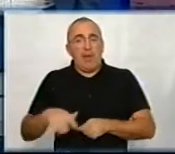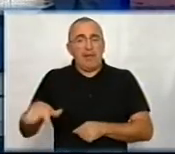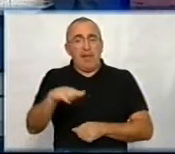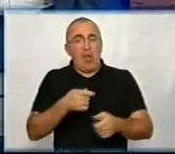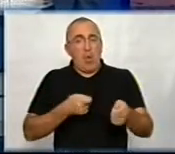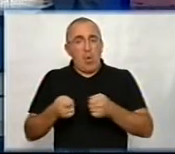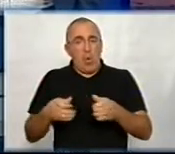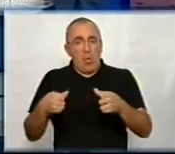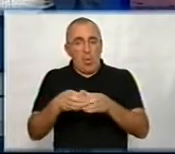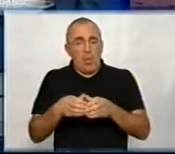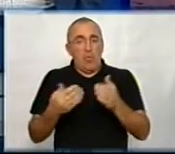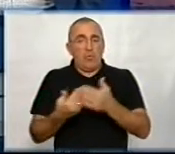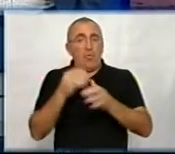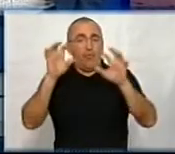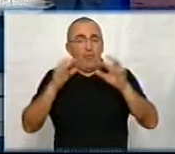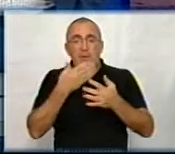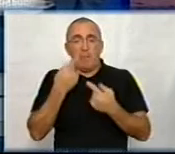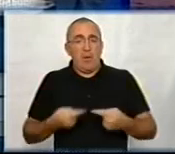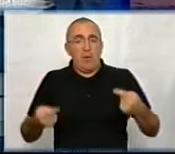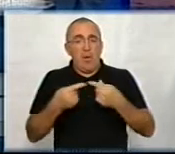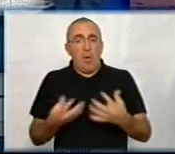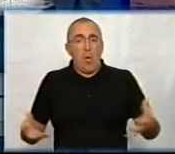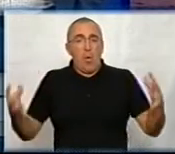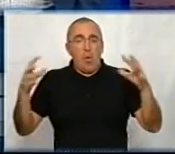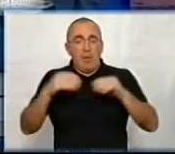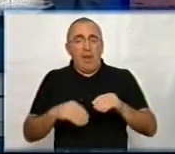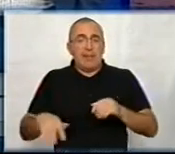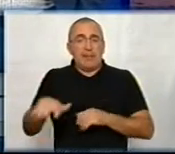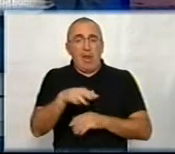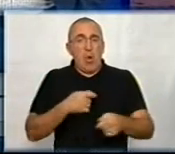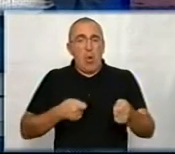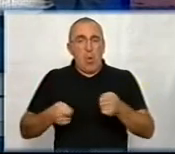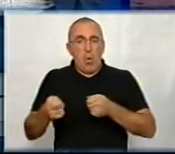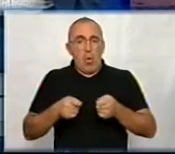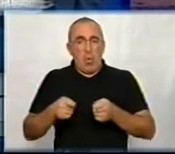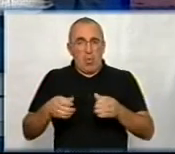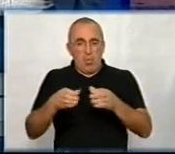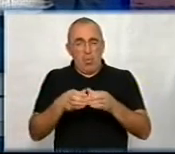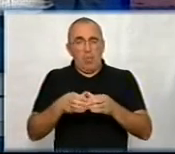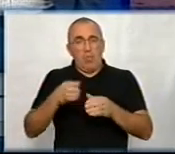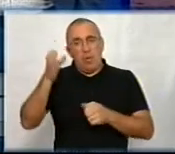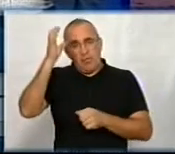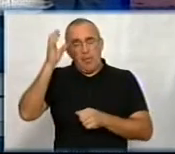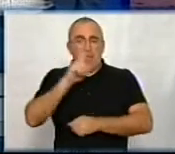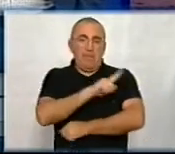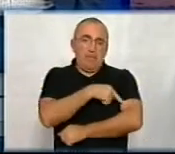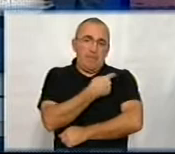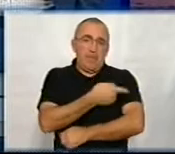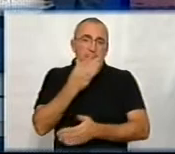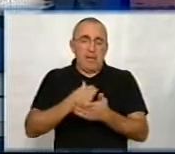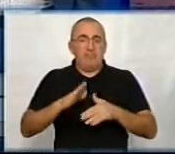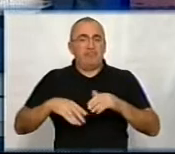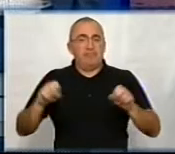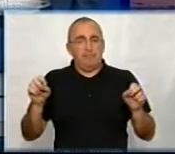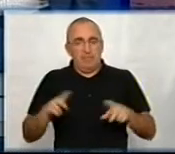громад. До речі, в новому законі вже немає визначення об'єднані територіальні громади. В частині освітніх послуг, медичних, вже є певні навики.